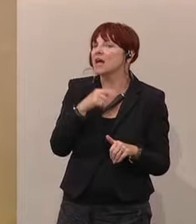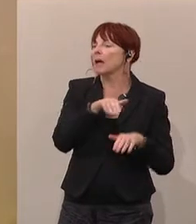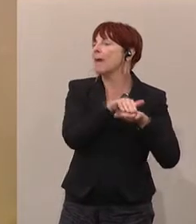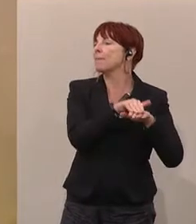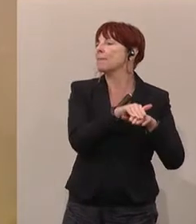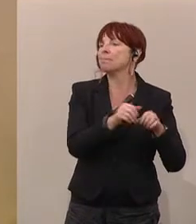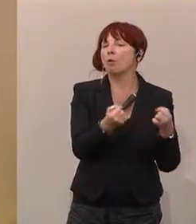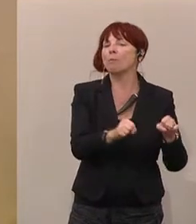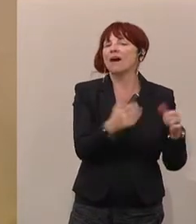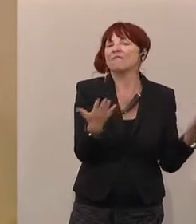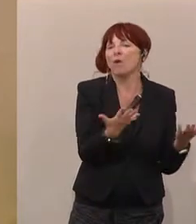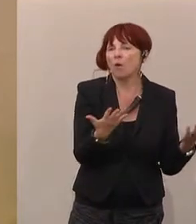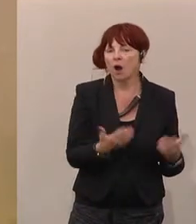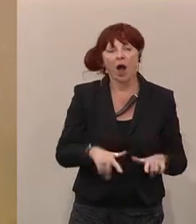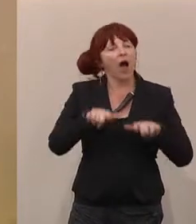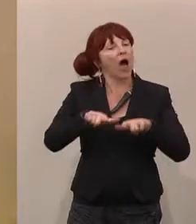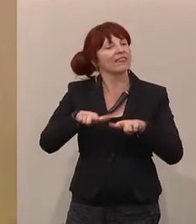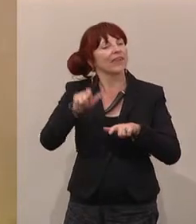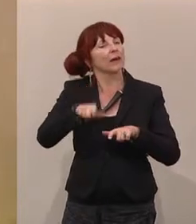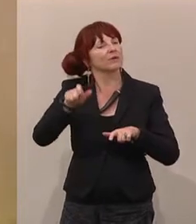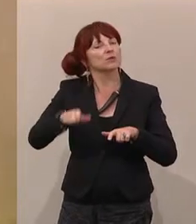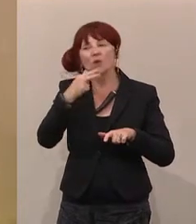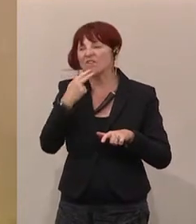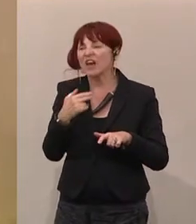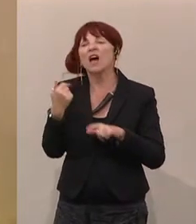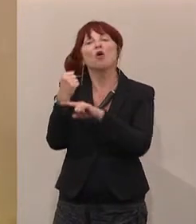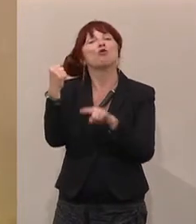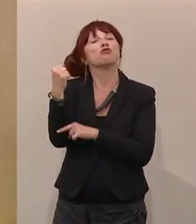die Anleger sind, wie viel Geld in diesem Fonds überhaupt ist.